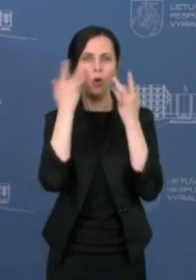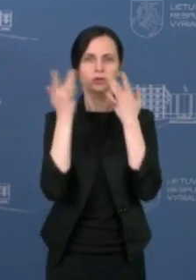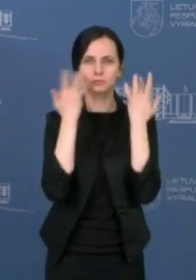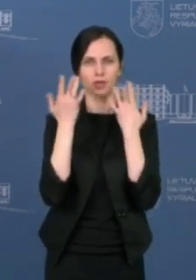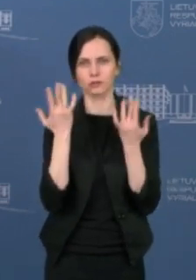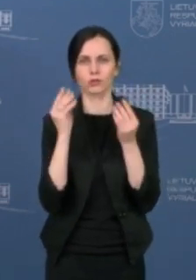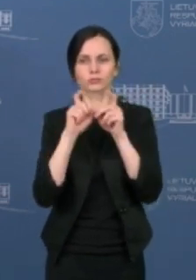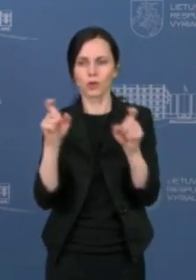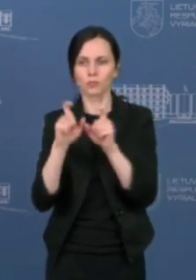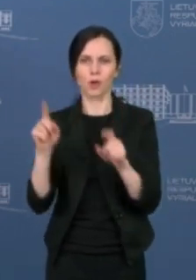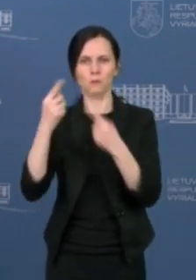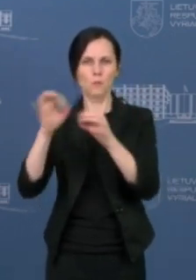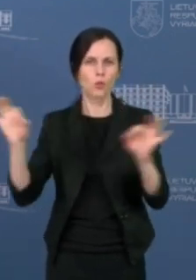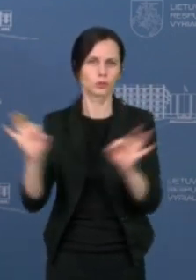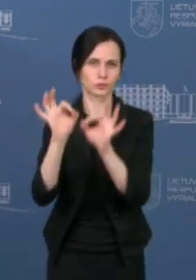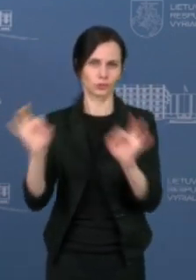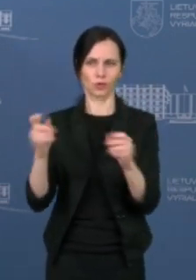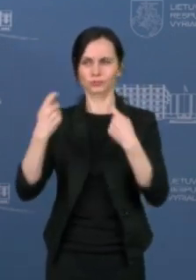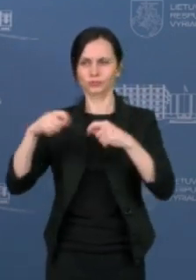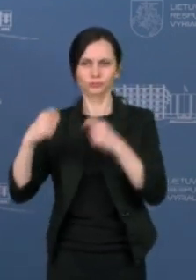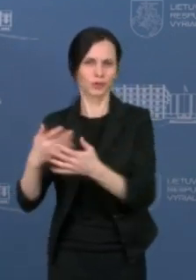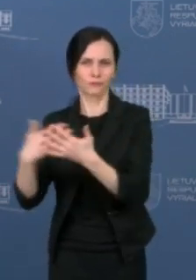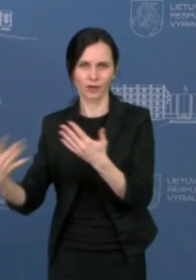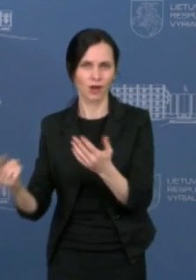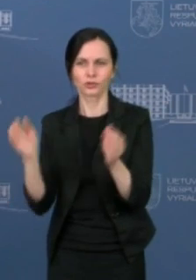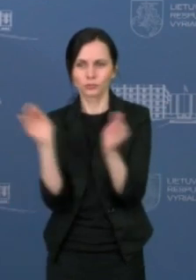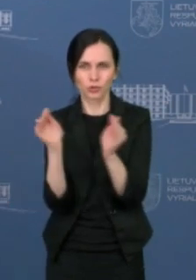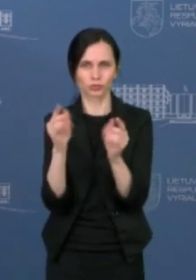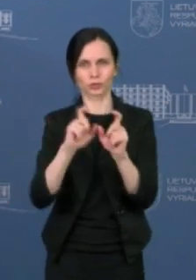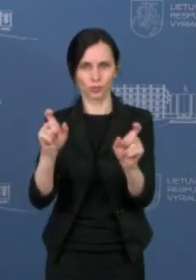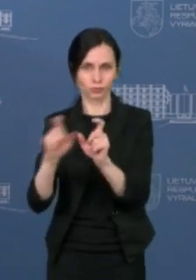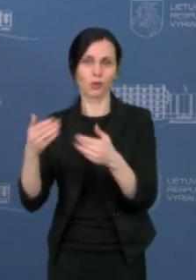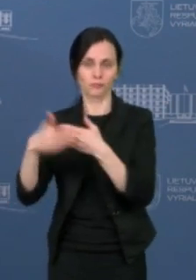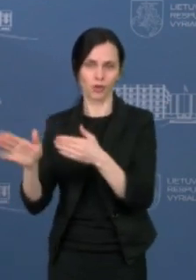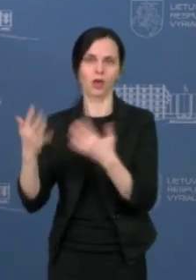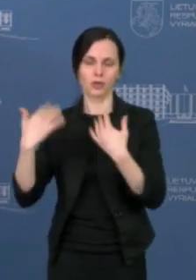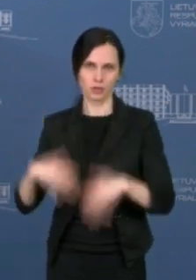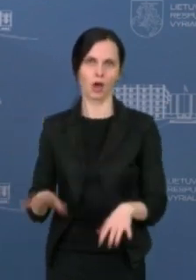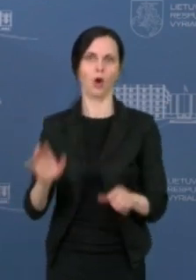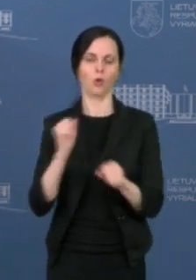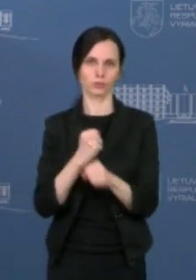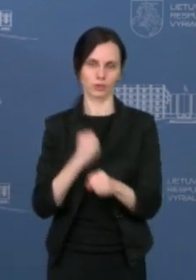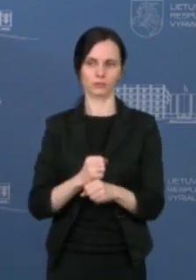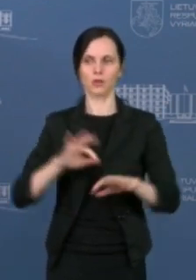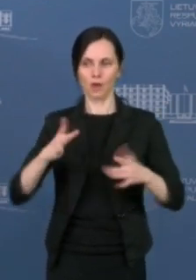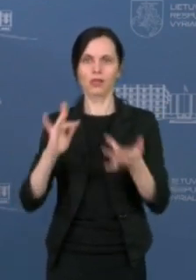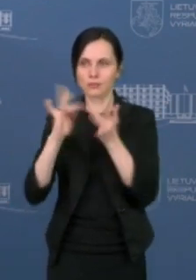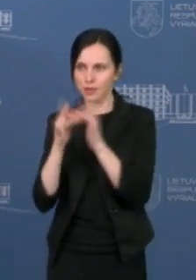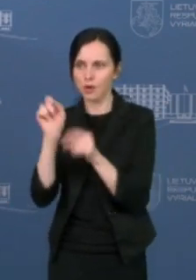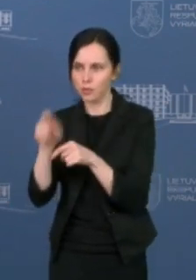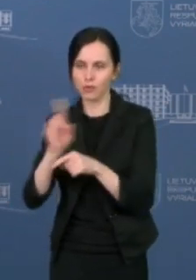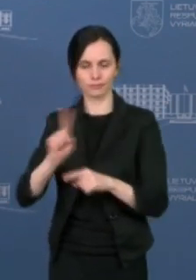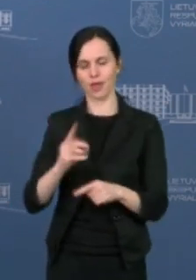parduotuvės, muzikos, prekes kitus dalykus. Tai štai jau pagaliau ne tik online, bet ir gyvai